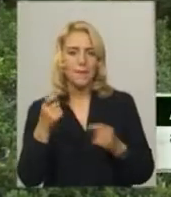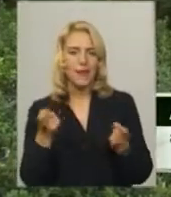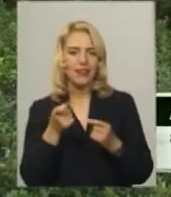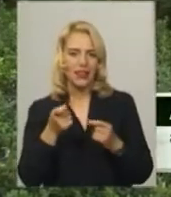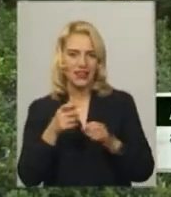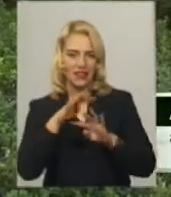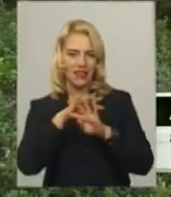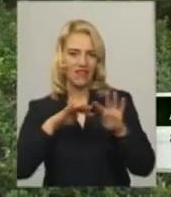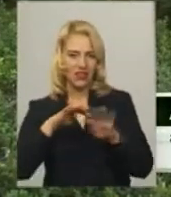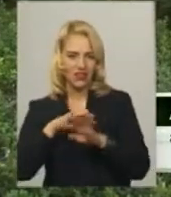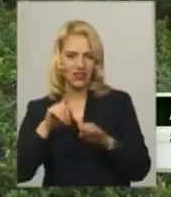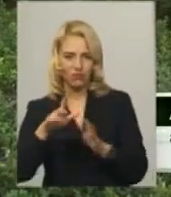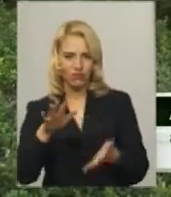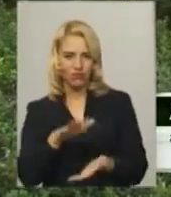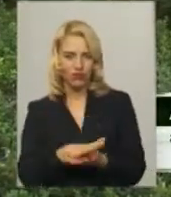них брудно.